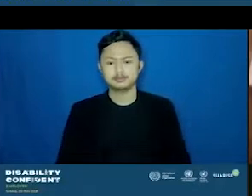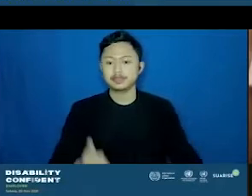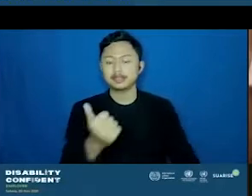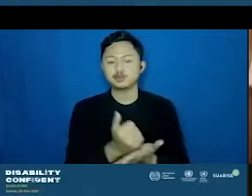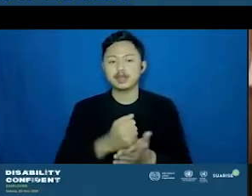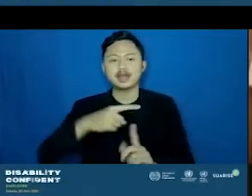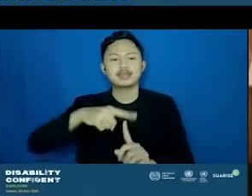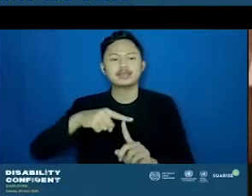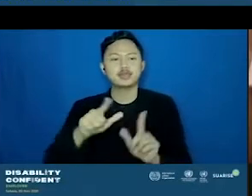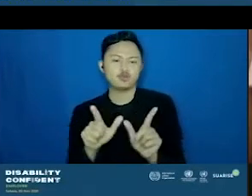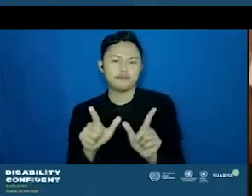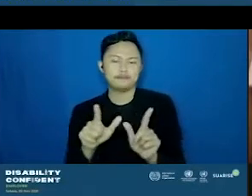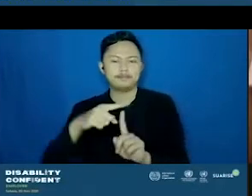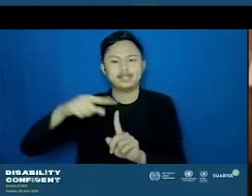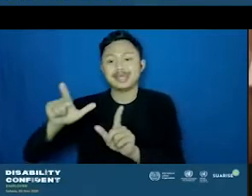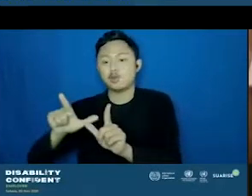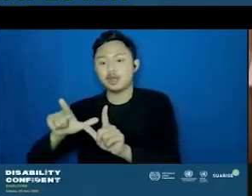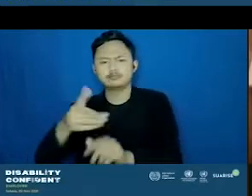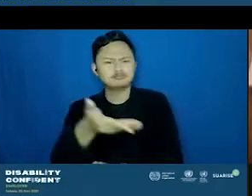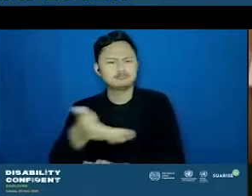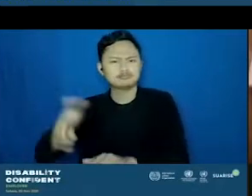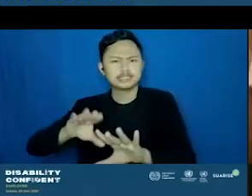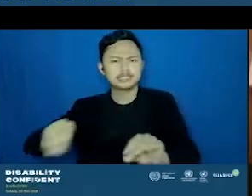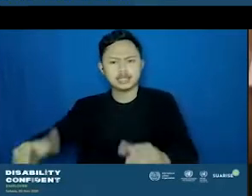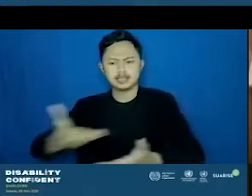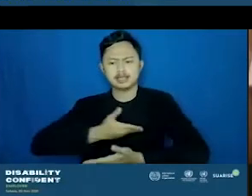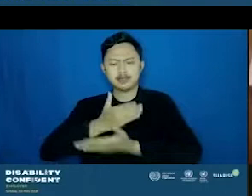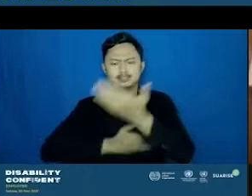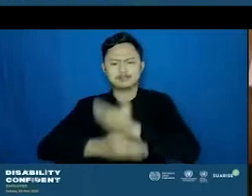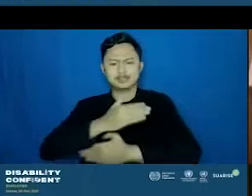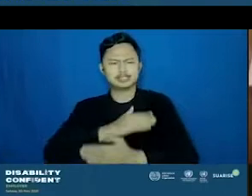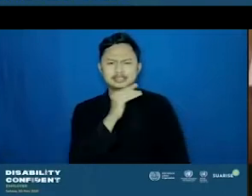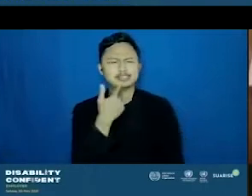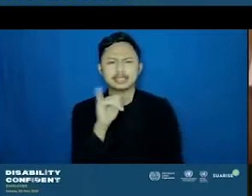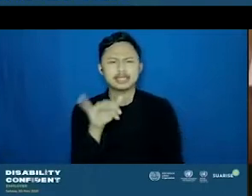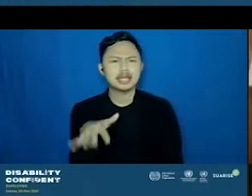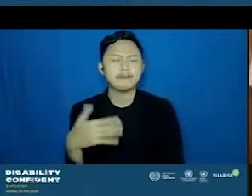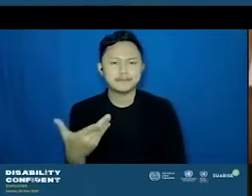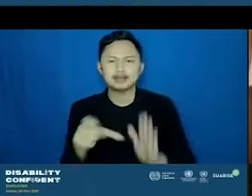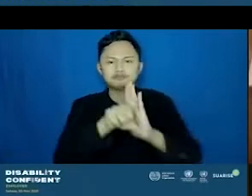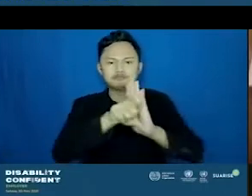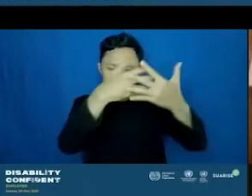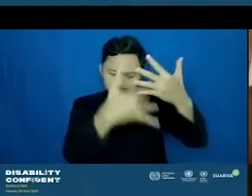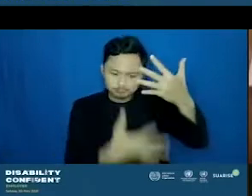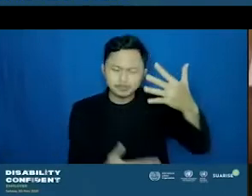teman-teman karyawan dari e-fable itu ada seperti apa sih, Mas? Boleh diceritakan?